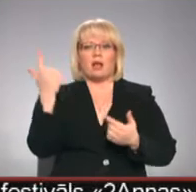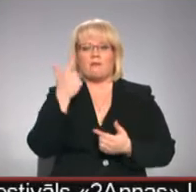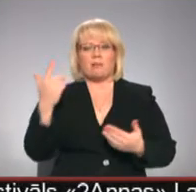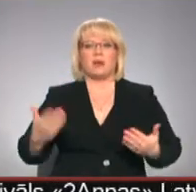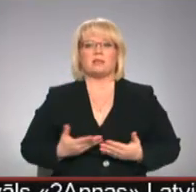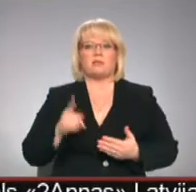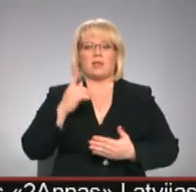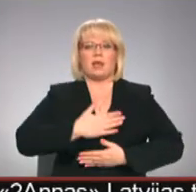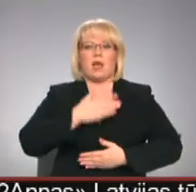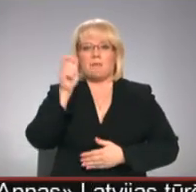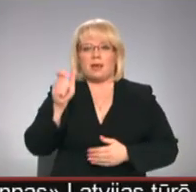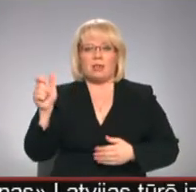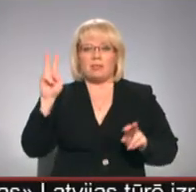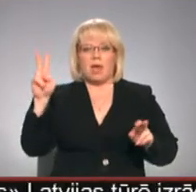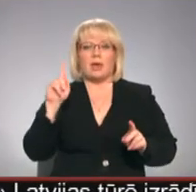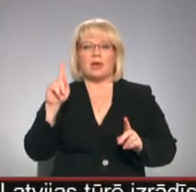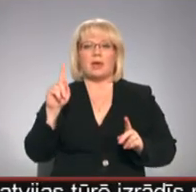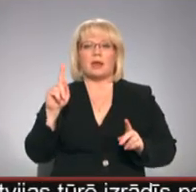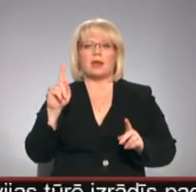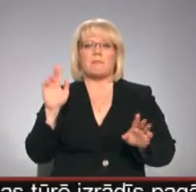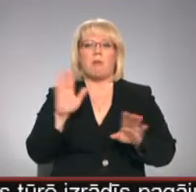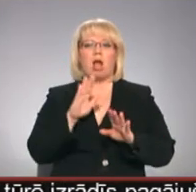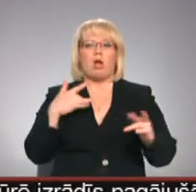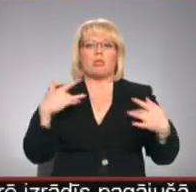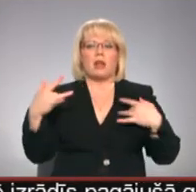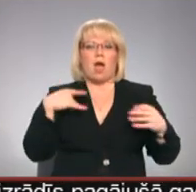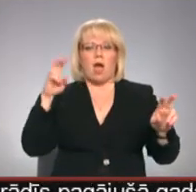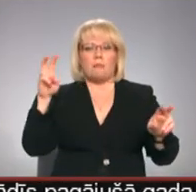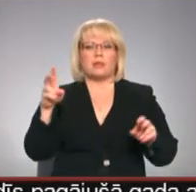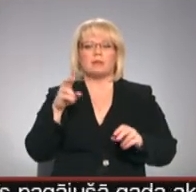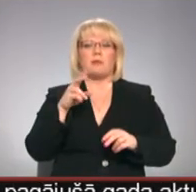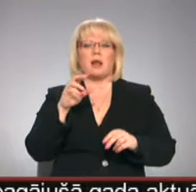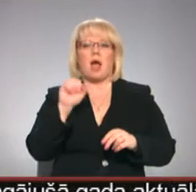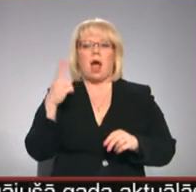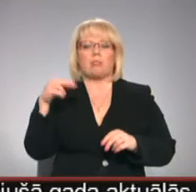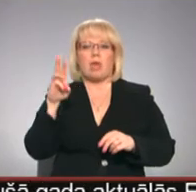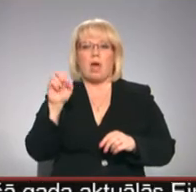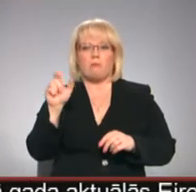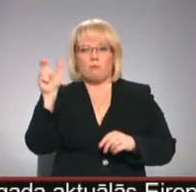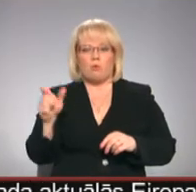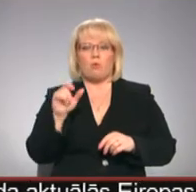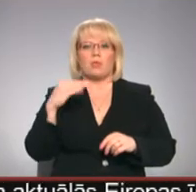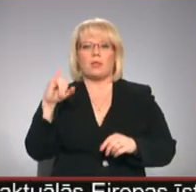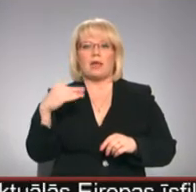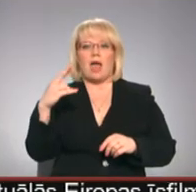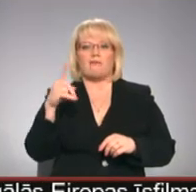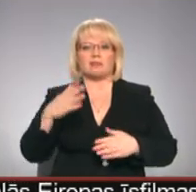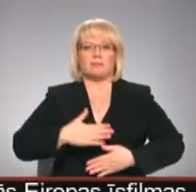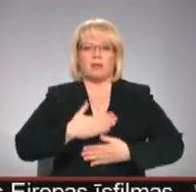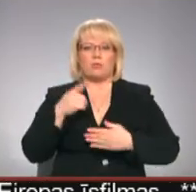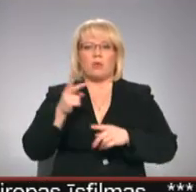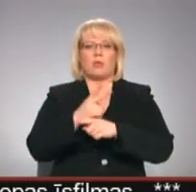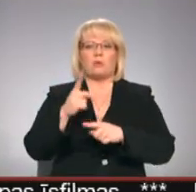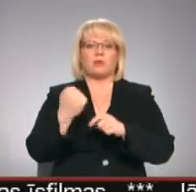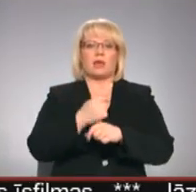tikai mīlētāji ir gan drīz melodrāma. Tas ir stāsts par vampīru Ādamu nievas mīlestību, kurai traucē gan cilvēki, gan nievas māsa.